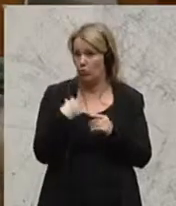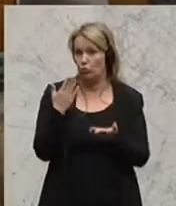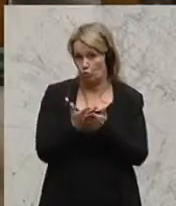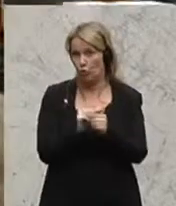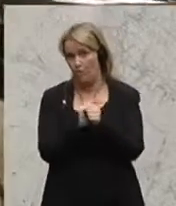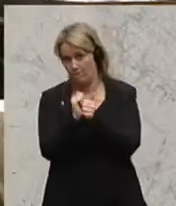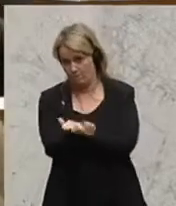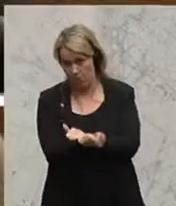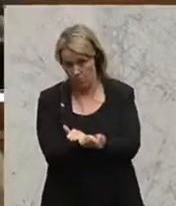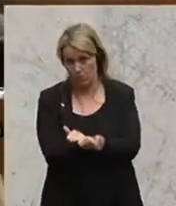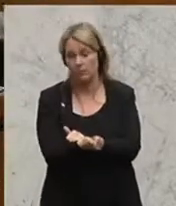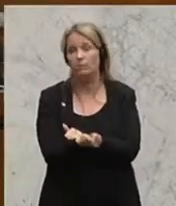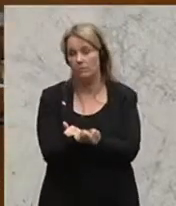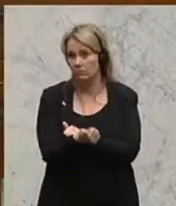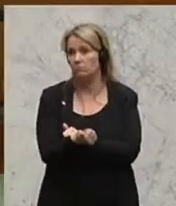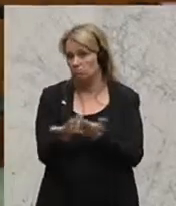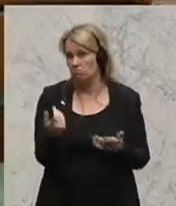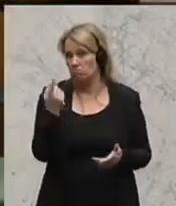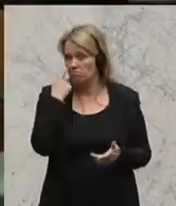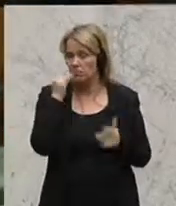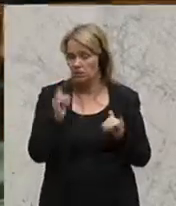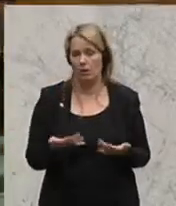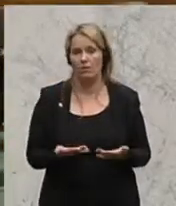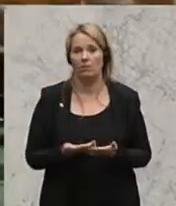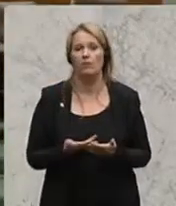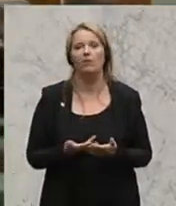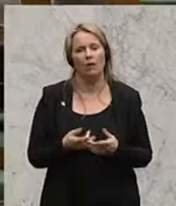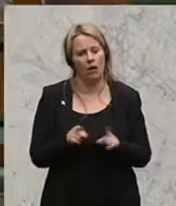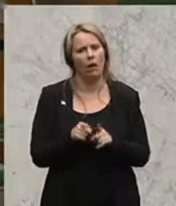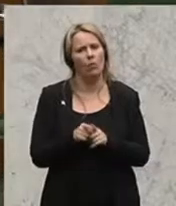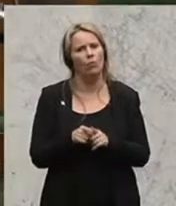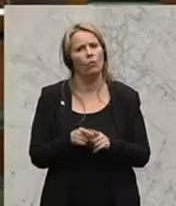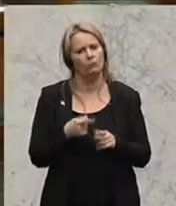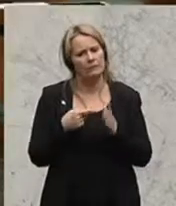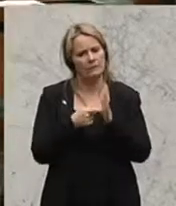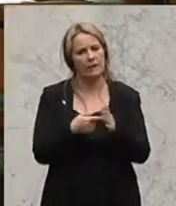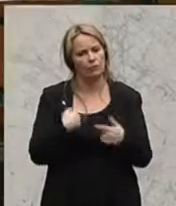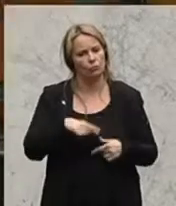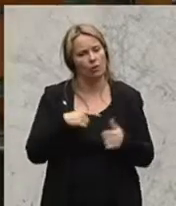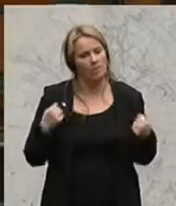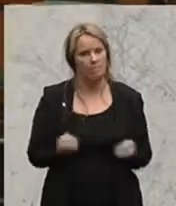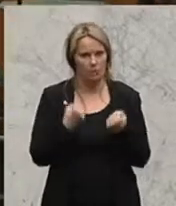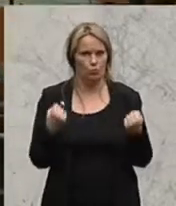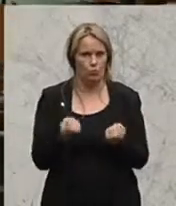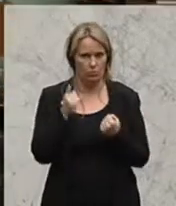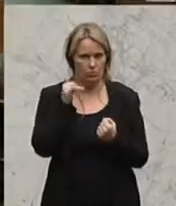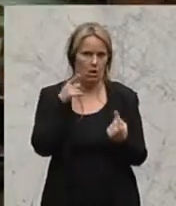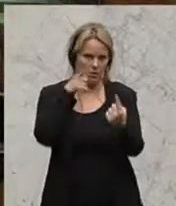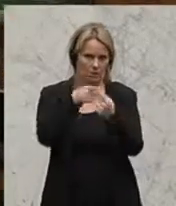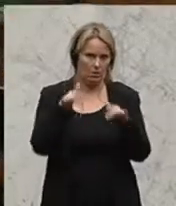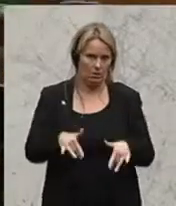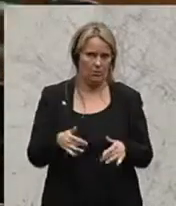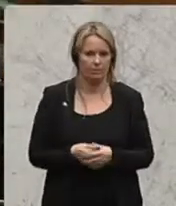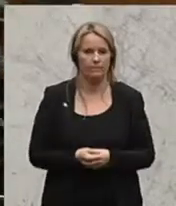Vorreiter, was jedenfalls zu bemerken ist und auch eindringlich unsere Bemühungen in dem Hinblick unterlegt.